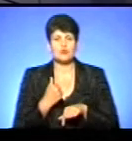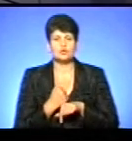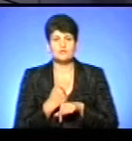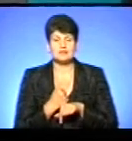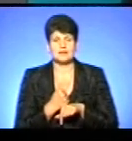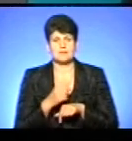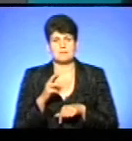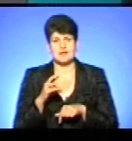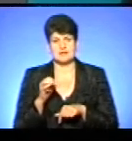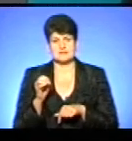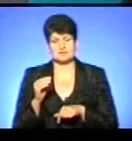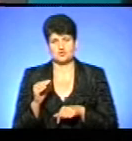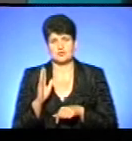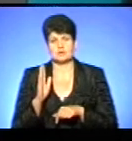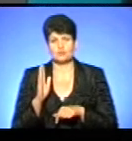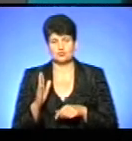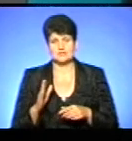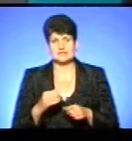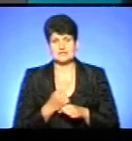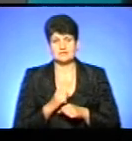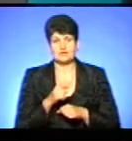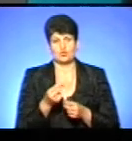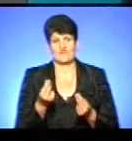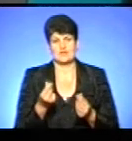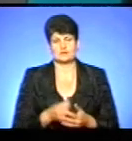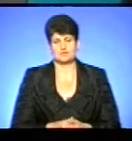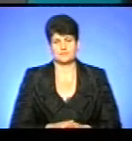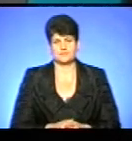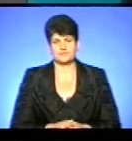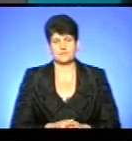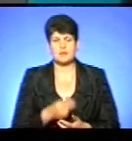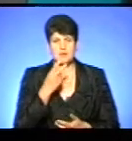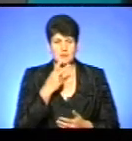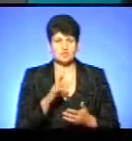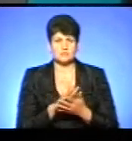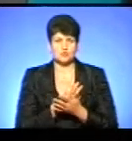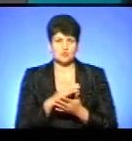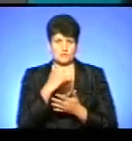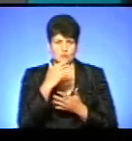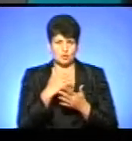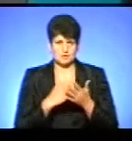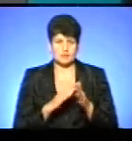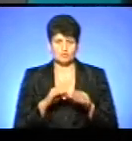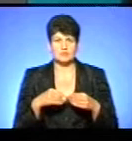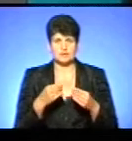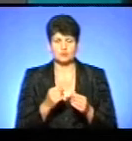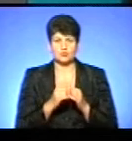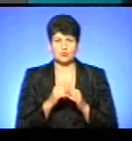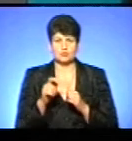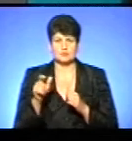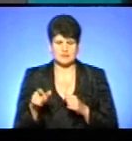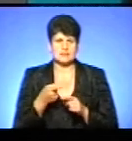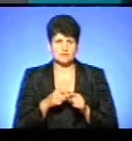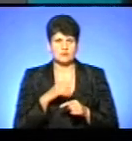меседж, який буде мотивувати його фінансово. Ми бачили перелік безкоштовних послуг, який буде надано кожній людині. Чи